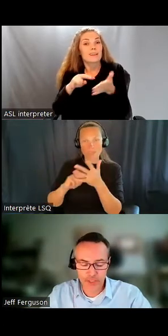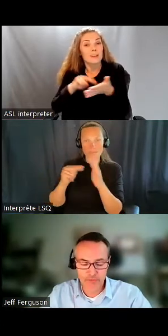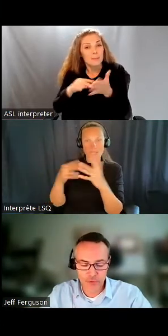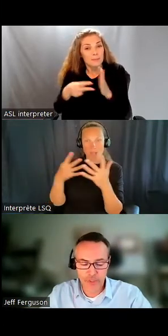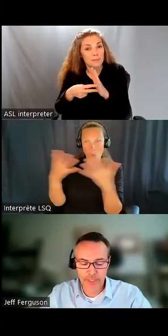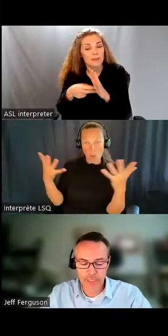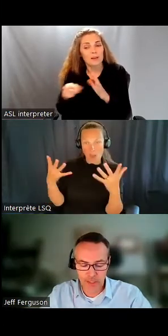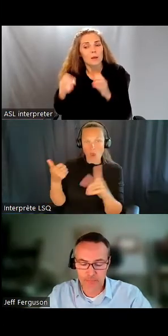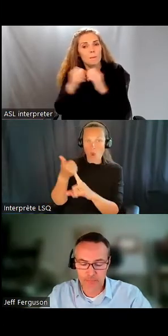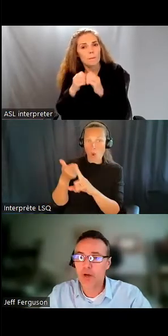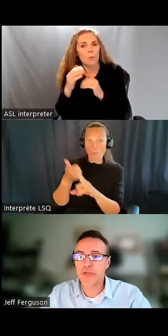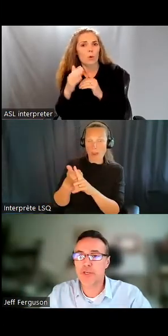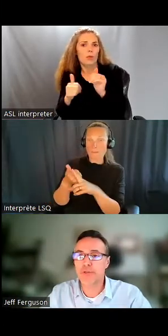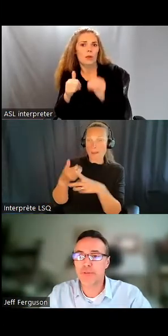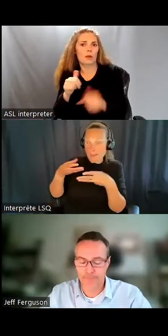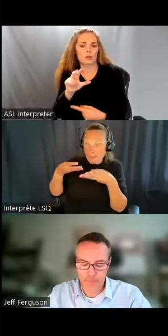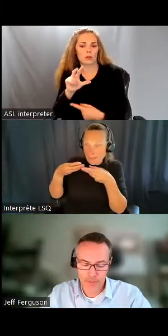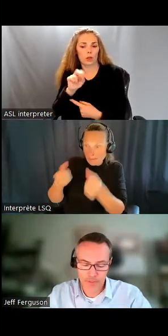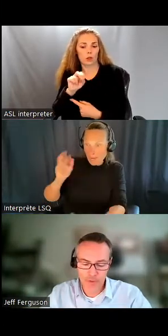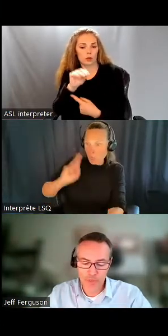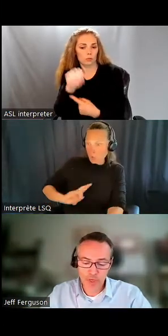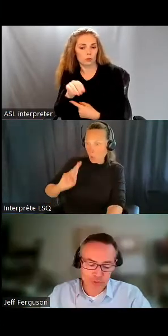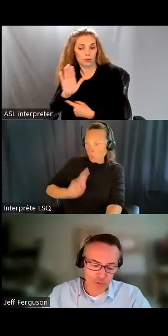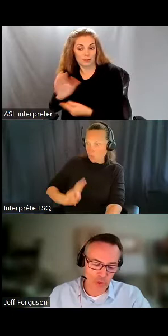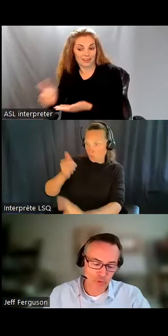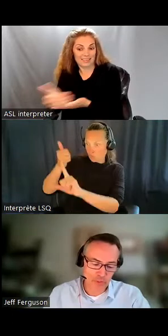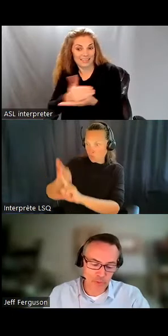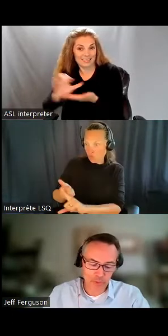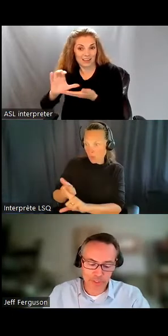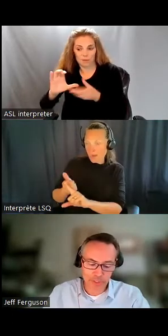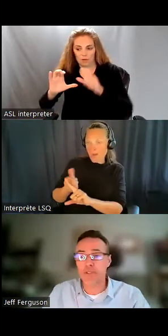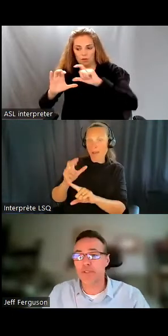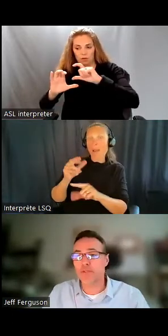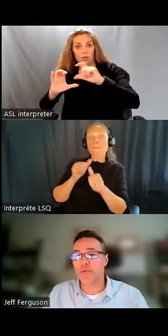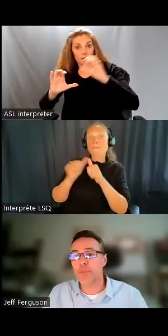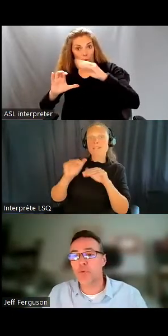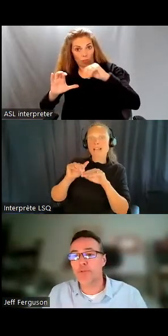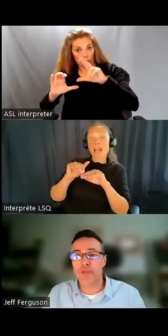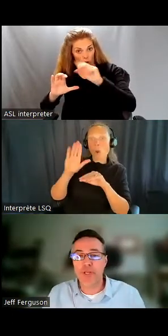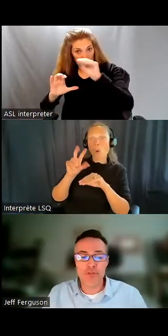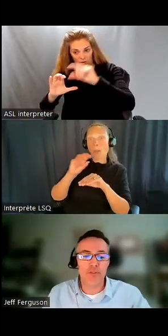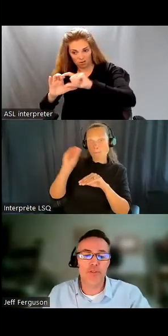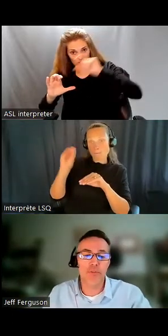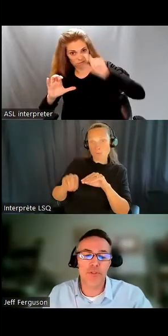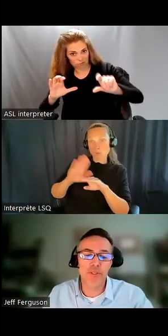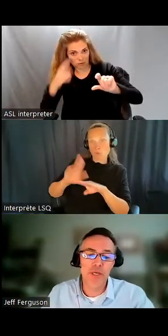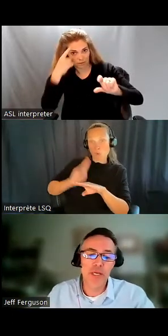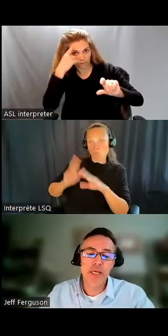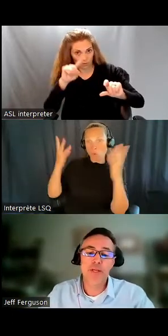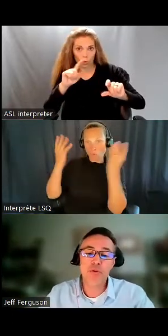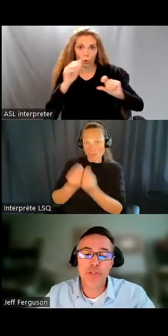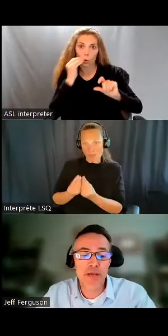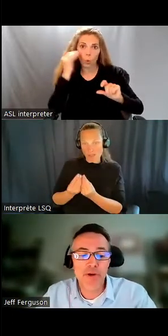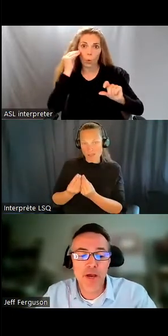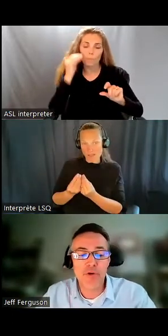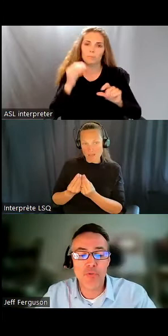plus de 30 % de leurs revenus individuels pour se loger. On sait aussi que quand on regarde les statistiques des